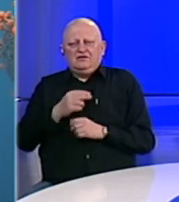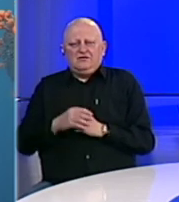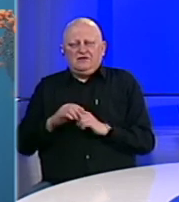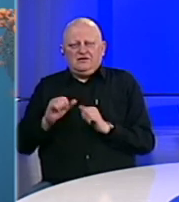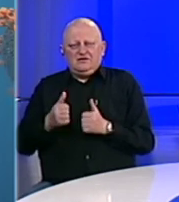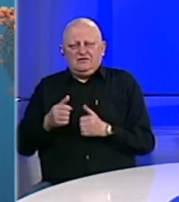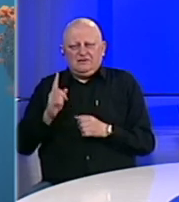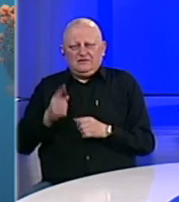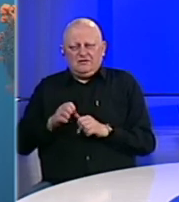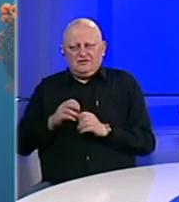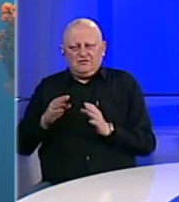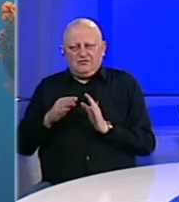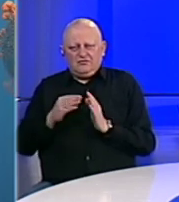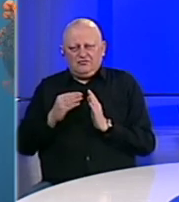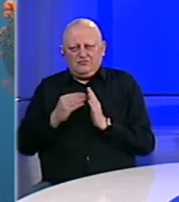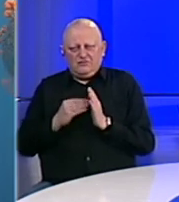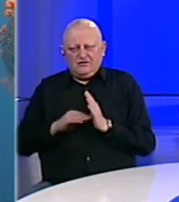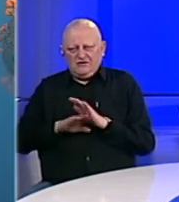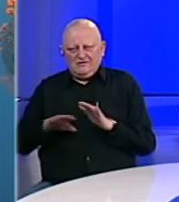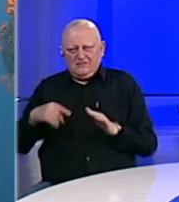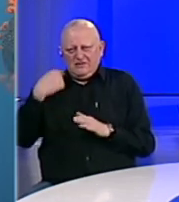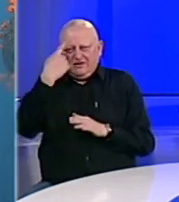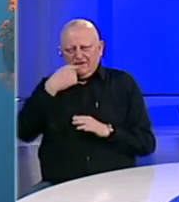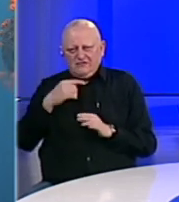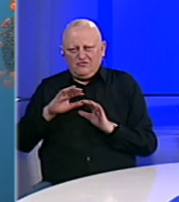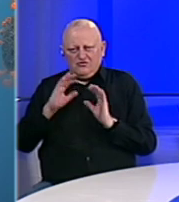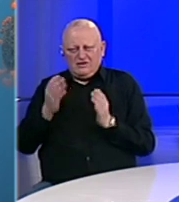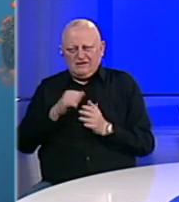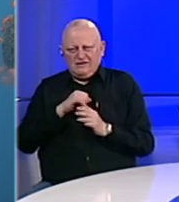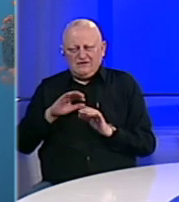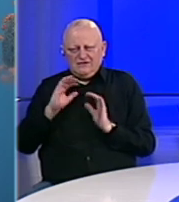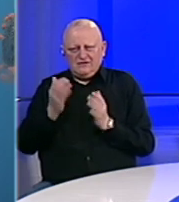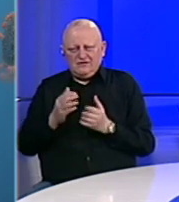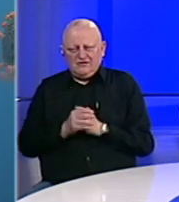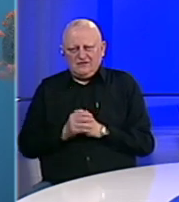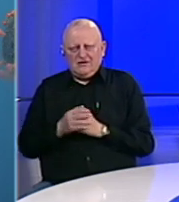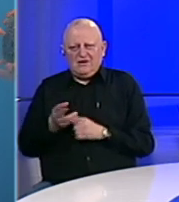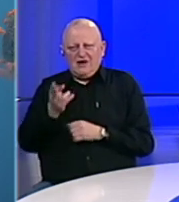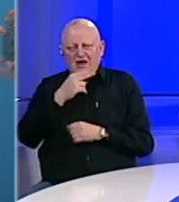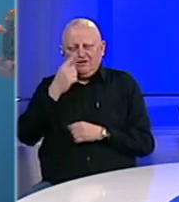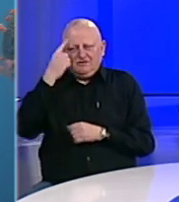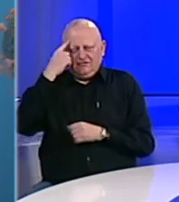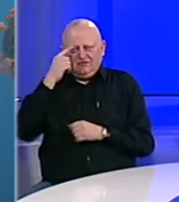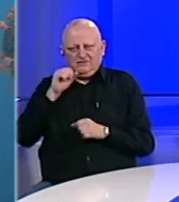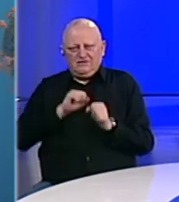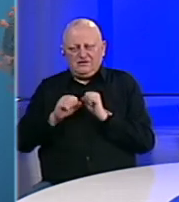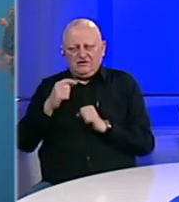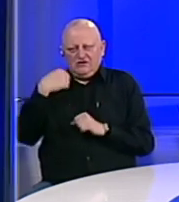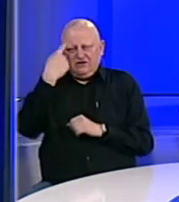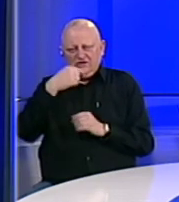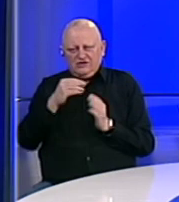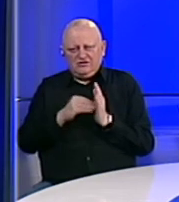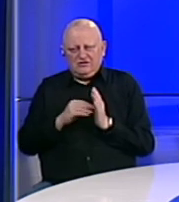da li se smije objaviti podacije o svim licima koja se nalaze u izolaciji i samoizolaciji. Agencija je mišljenja da zaštita ličnih